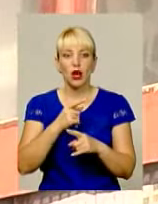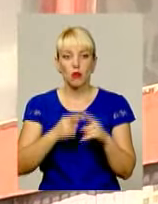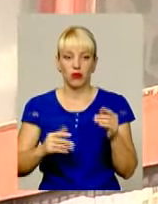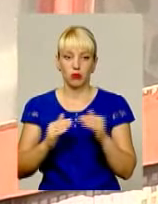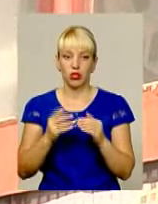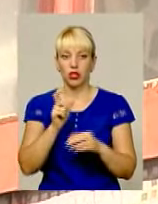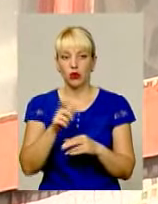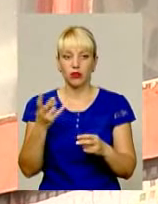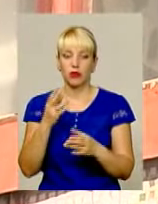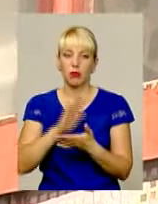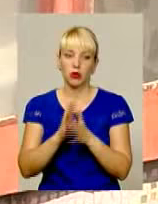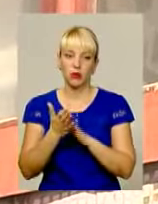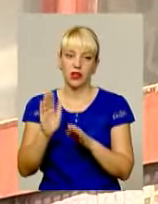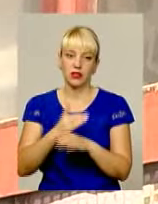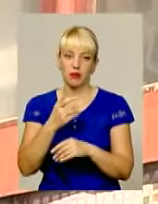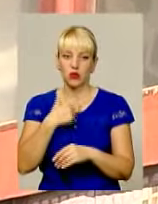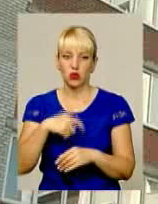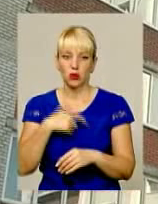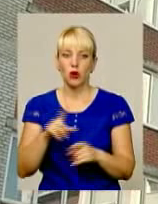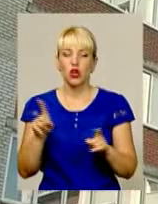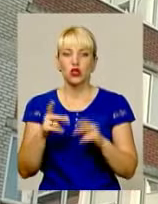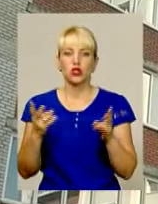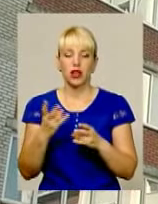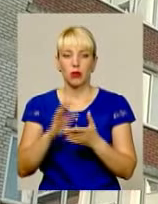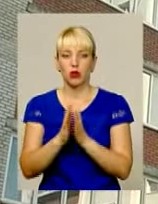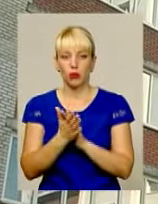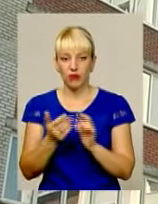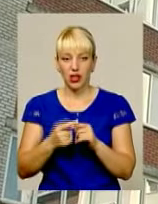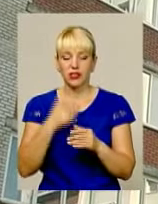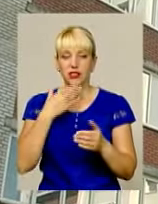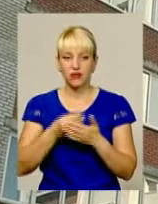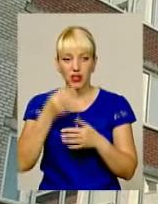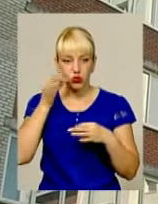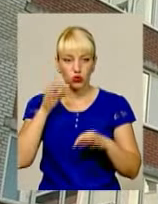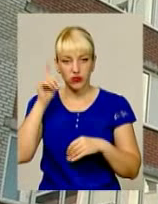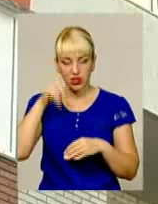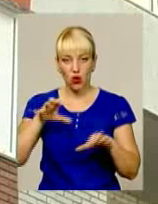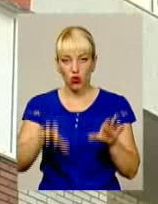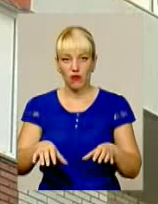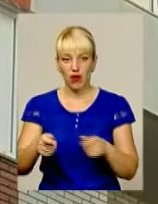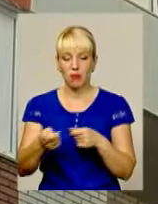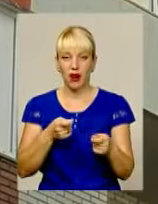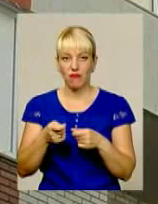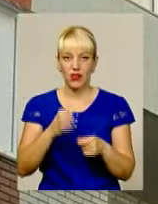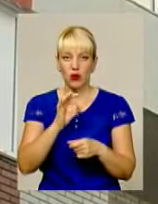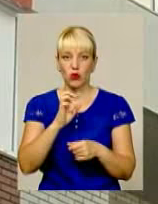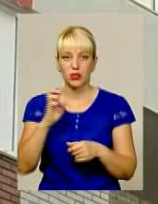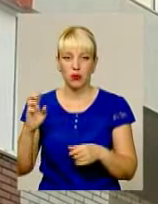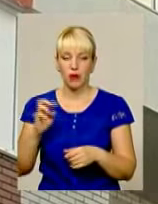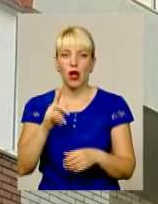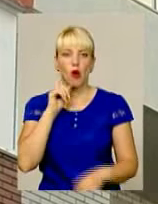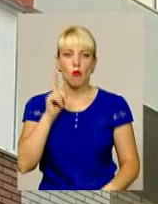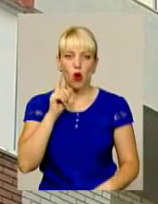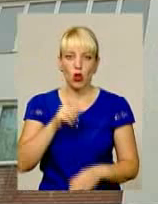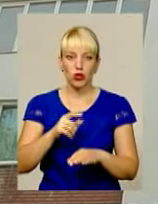мешканцям слід домовлятися між собою. Про те, що треба домовлятися, з власного досвіду знає голова правління ОСББ «Молодіжна-2